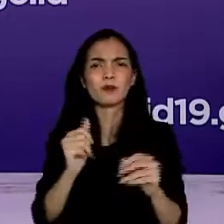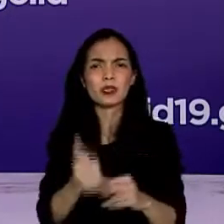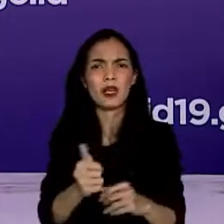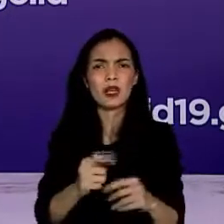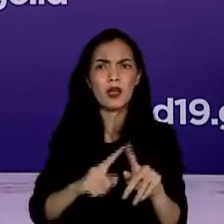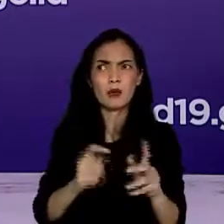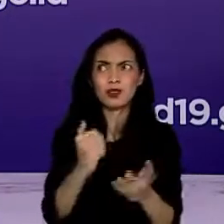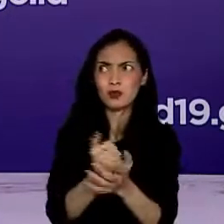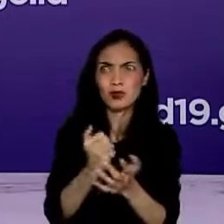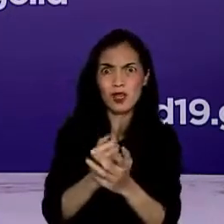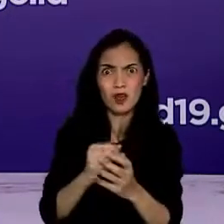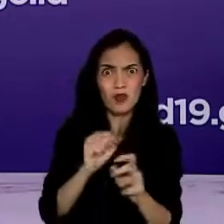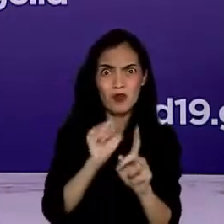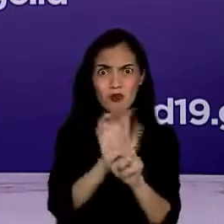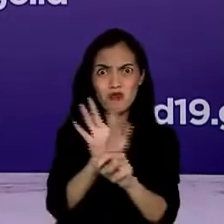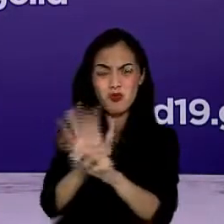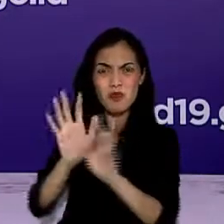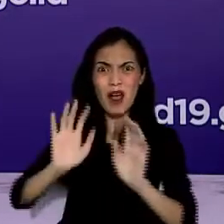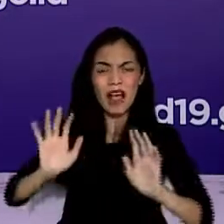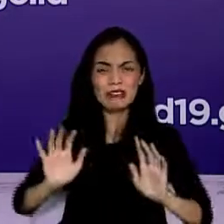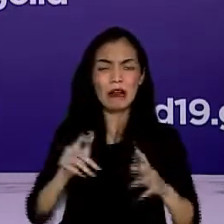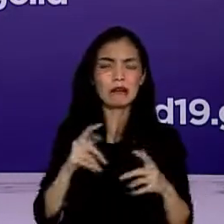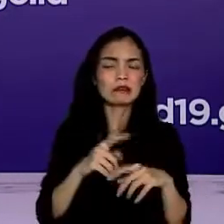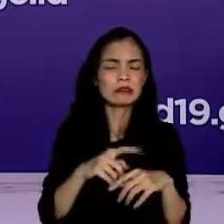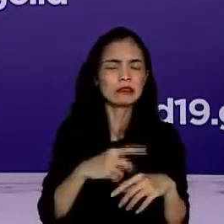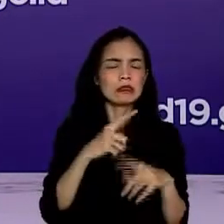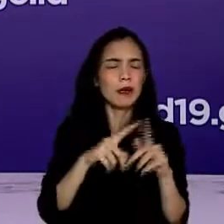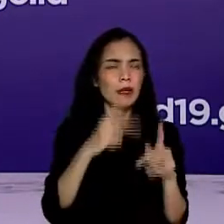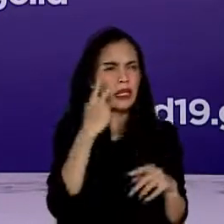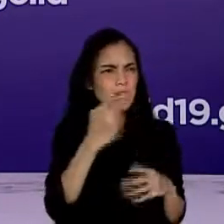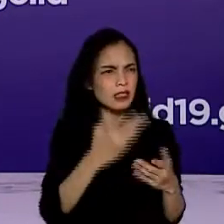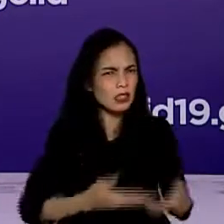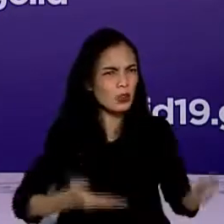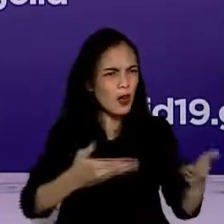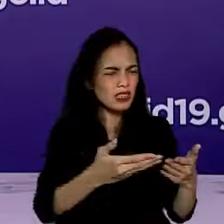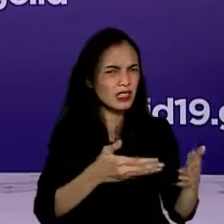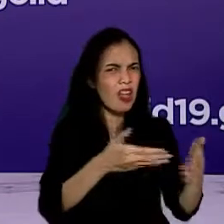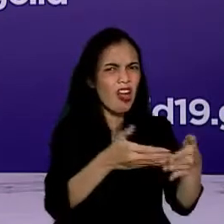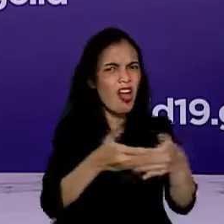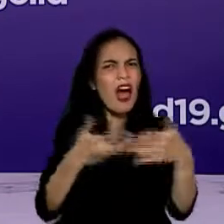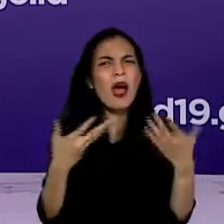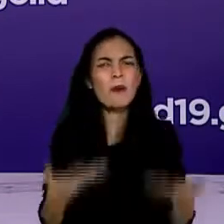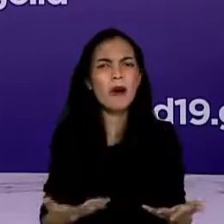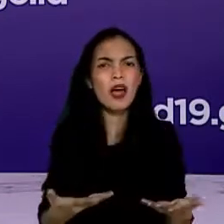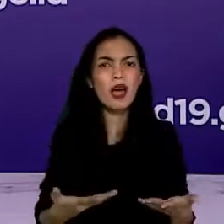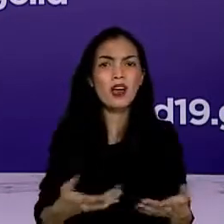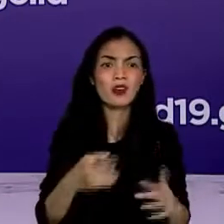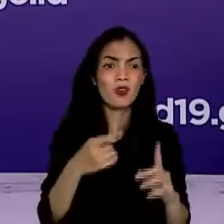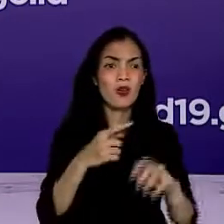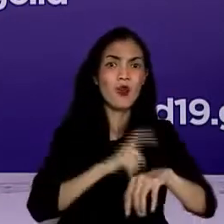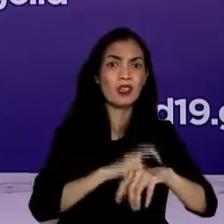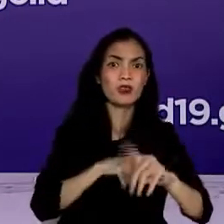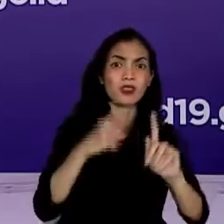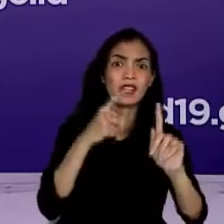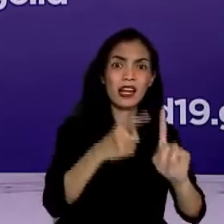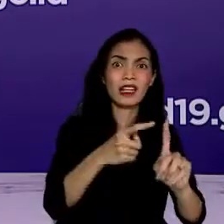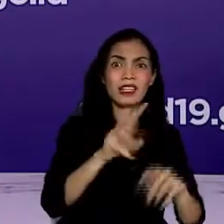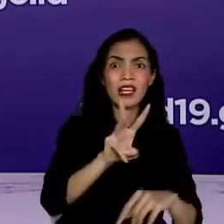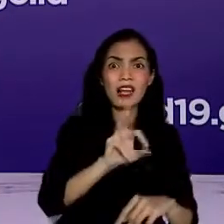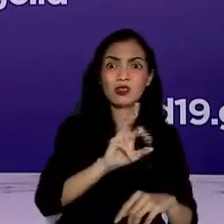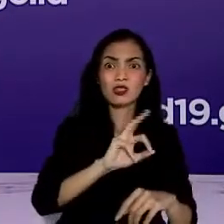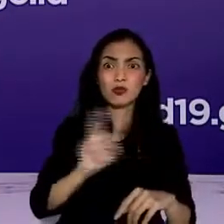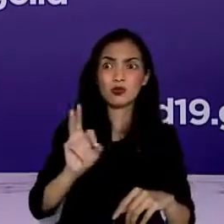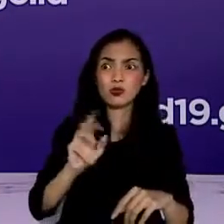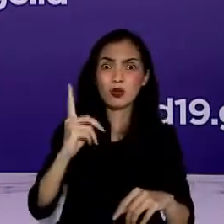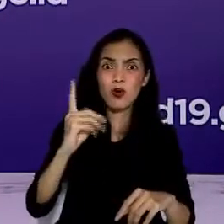masih tinggi. Bila melihat hal itu, apa saja kesulitan dan tantangan di lapangan sejauh ini? Adakah target waktu pencapaian 300 ribu